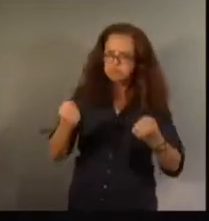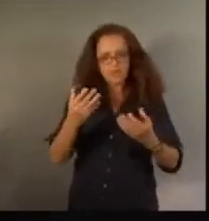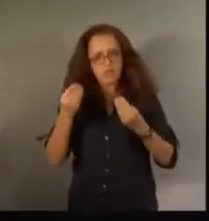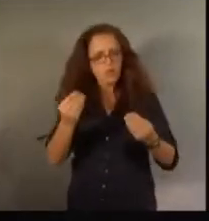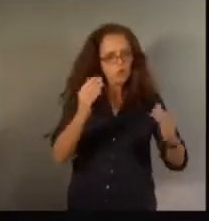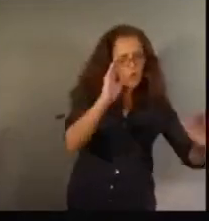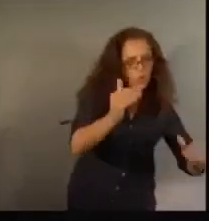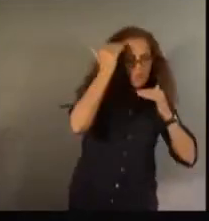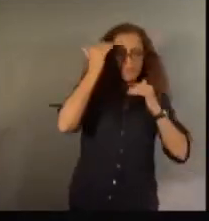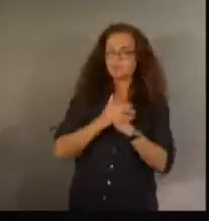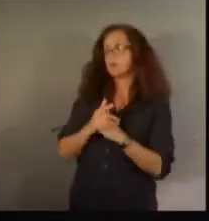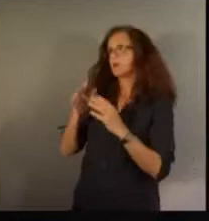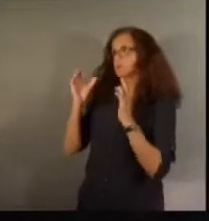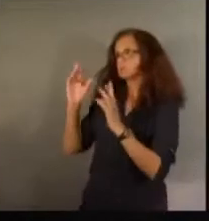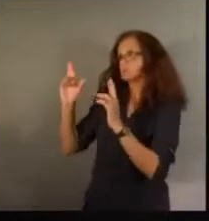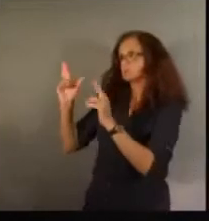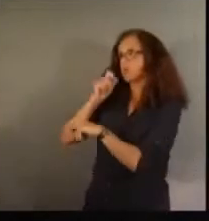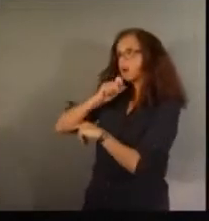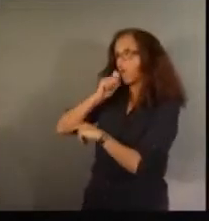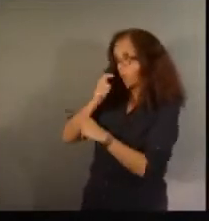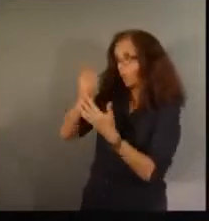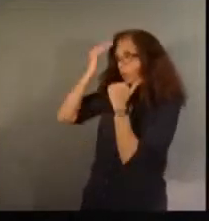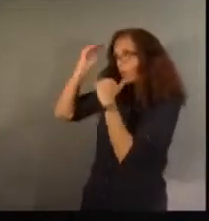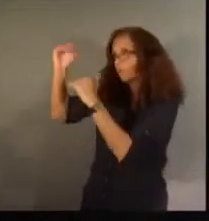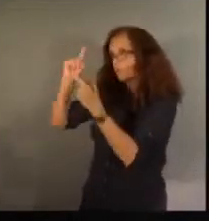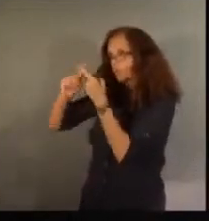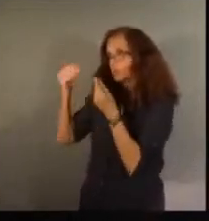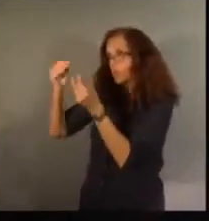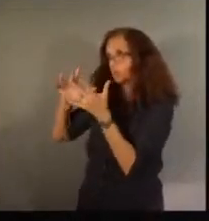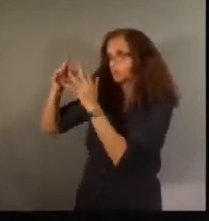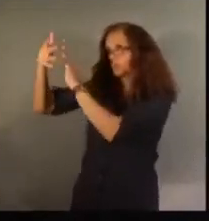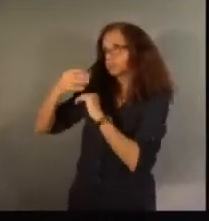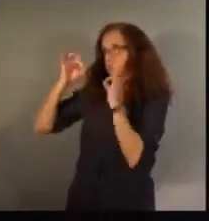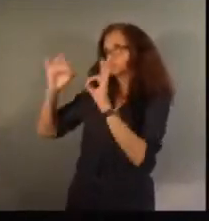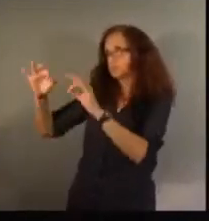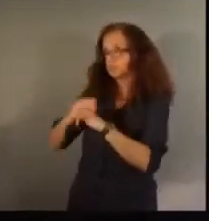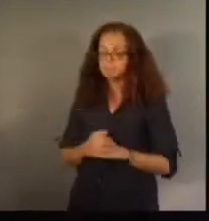nous comptons sur ta détermination pour ces changements progressistes. Hum, cher Emmanuel.